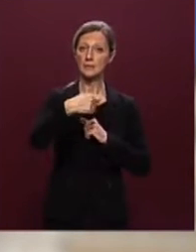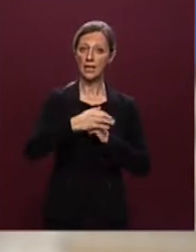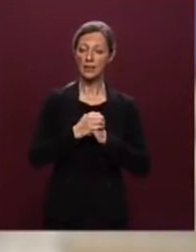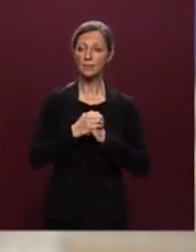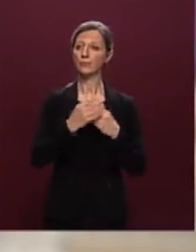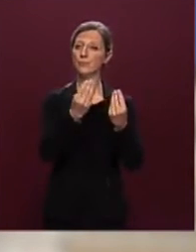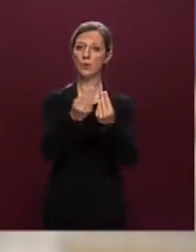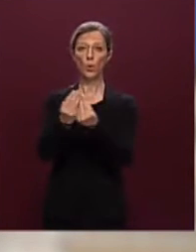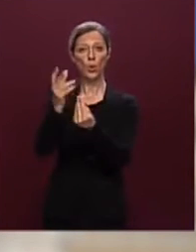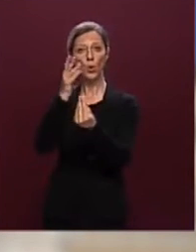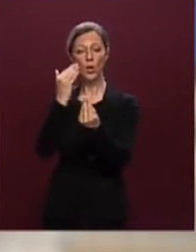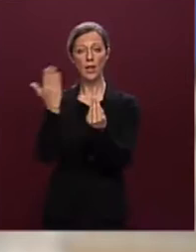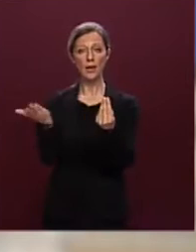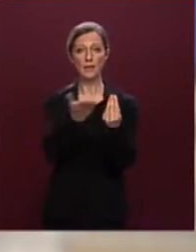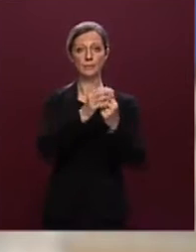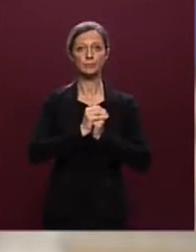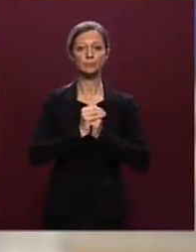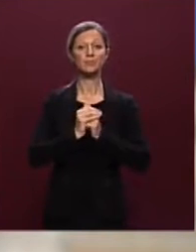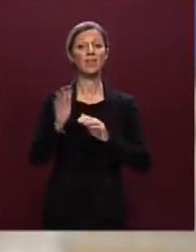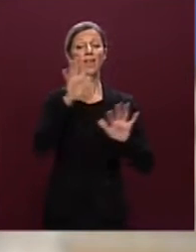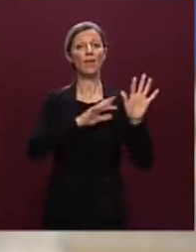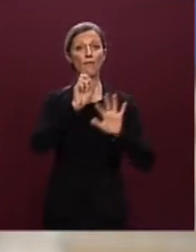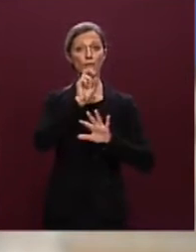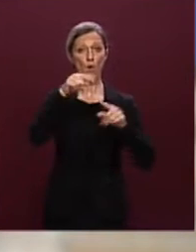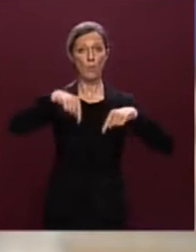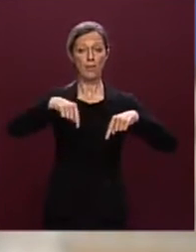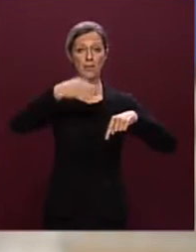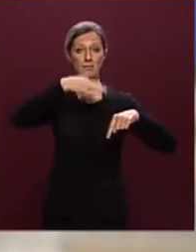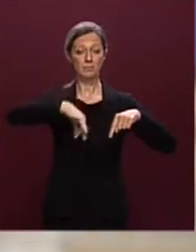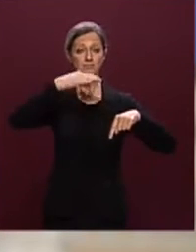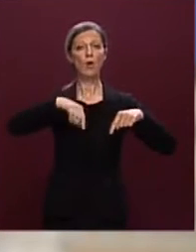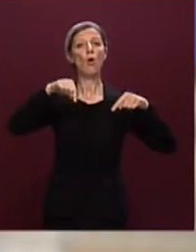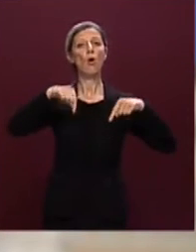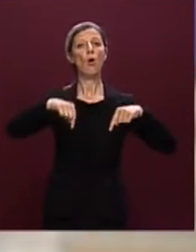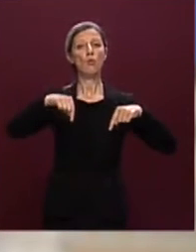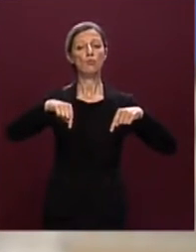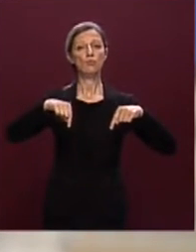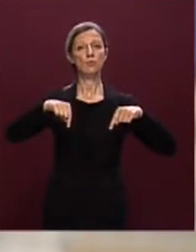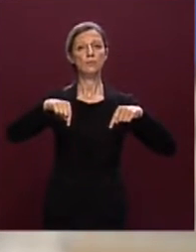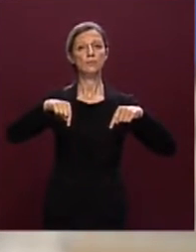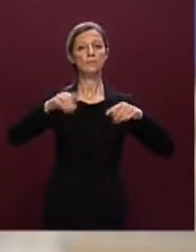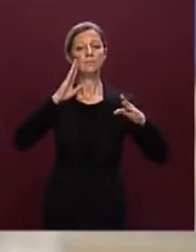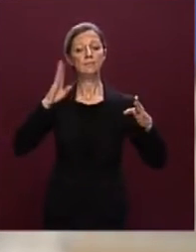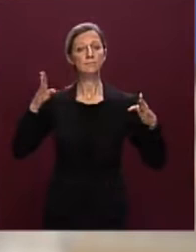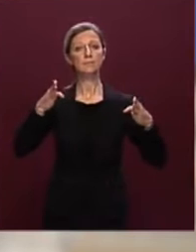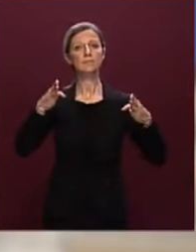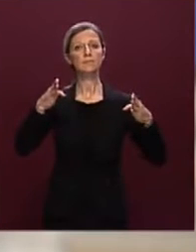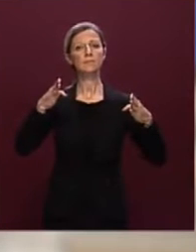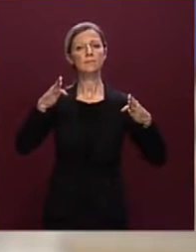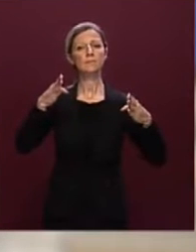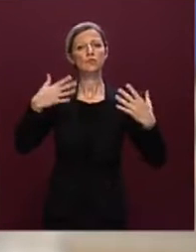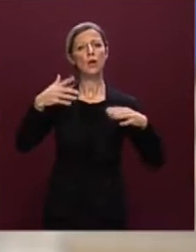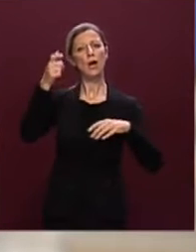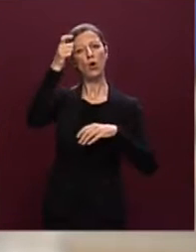Colleghi, questa informativa verterà sulla impostazione del lavoro che il Governo ha messo in campo